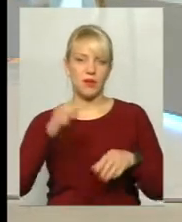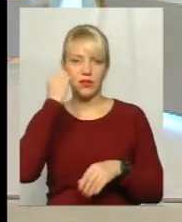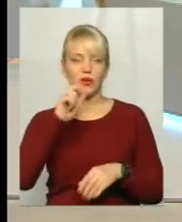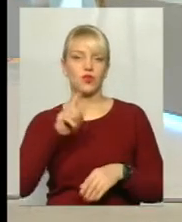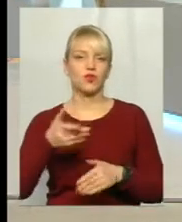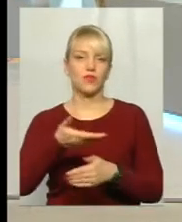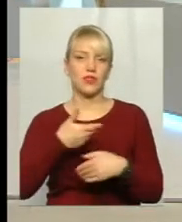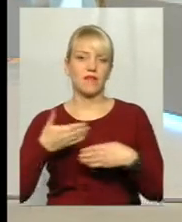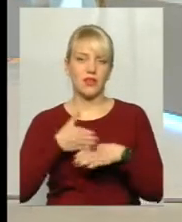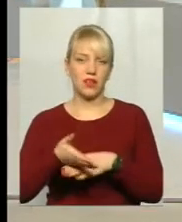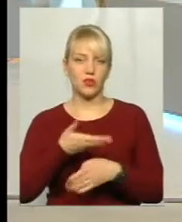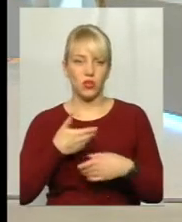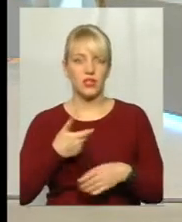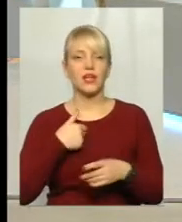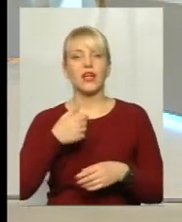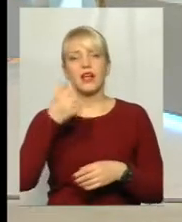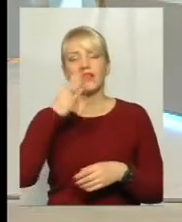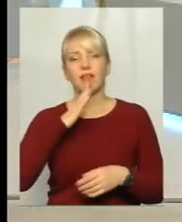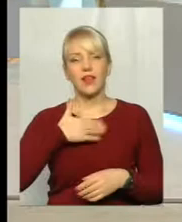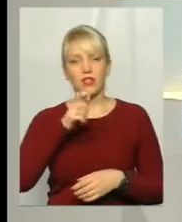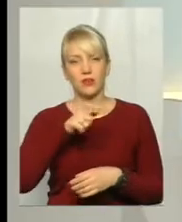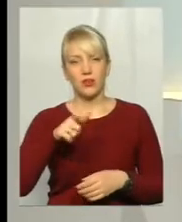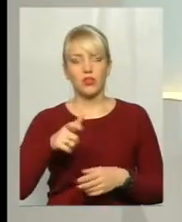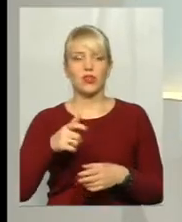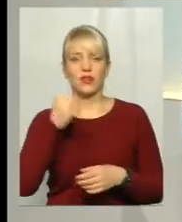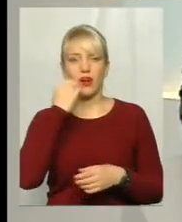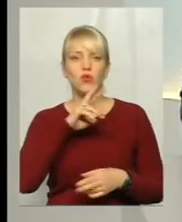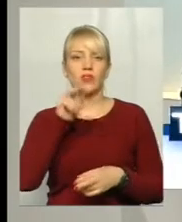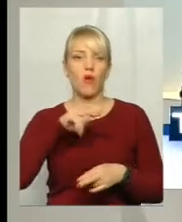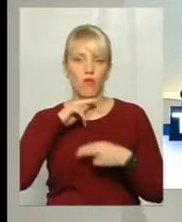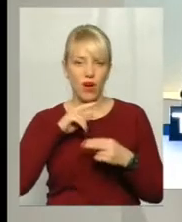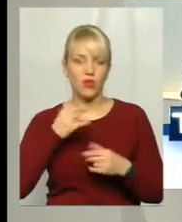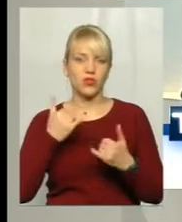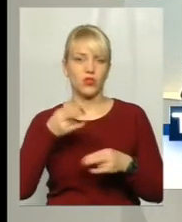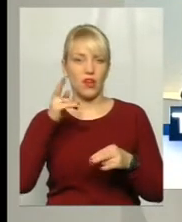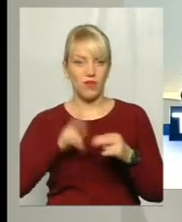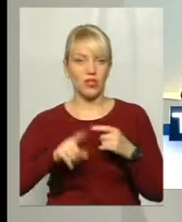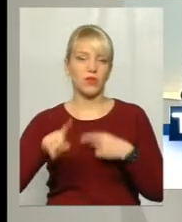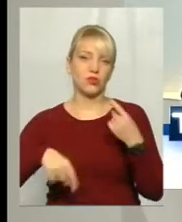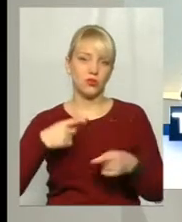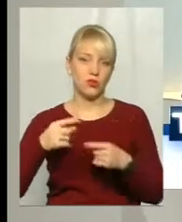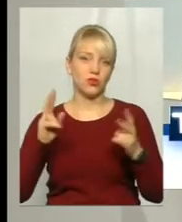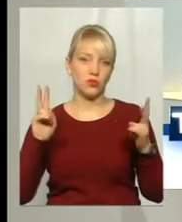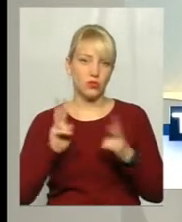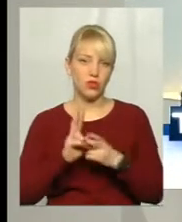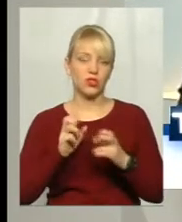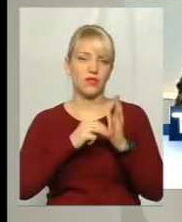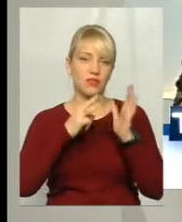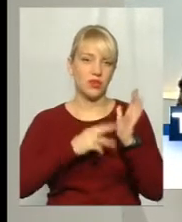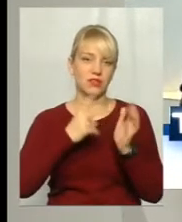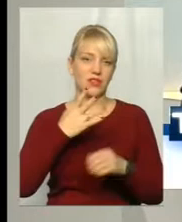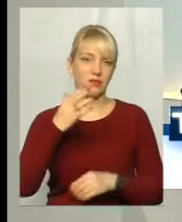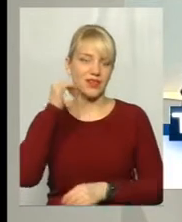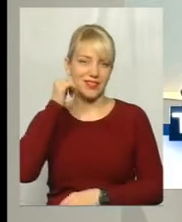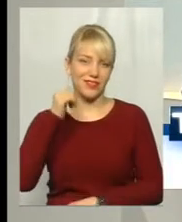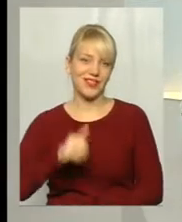прийшли до нас, нашим телеглядачам за активну участь і увагу. На сьогодні ми завершуємо, але вже завтра о 18.25 знов побачимося